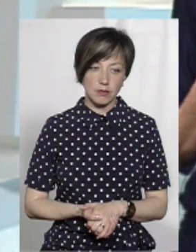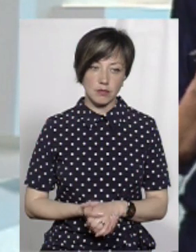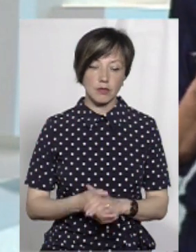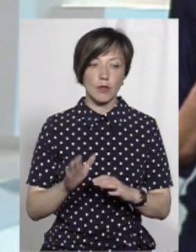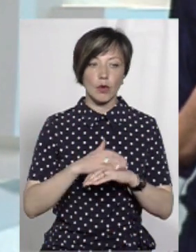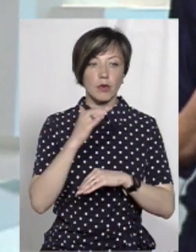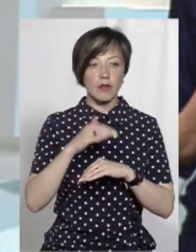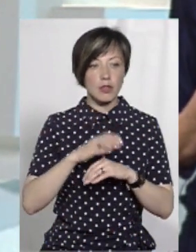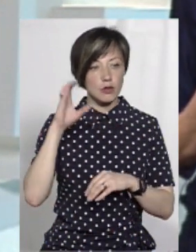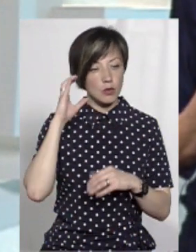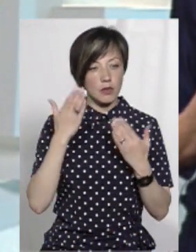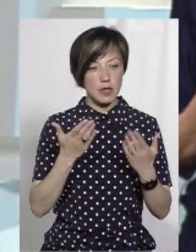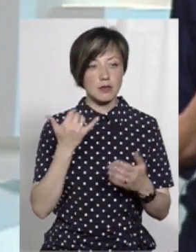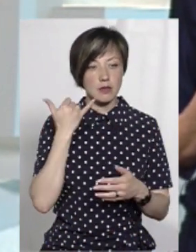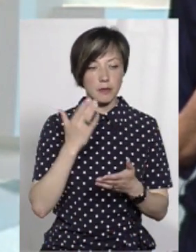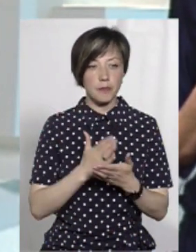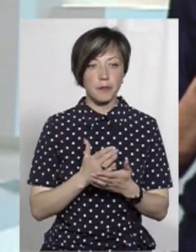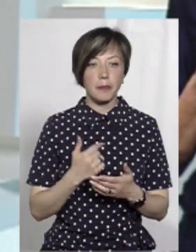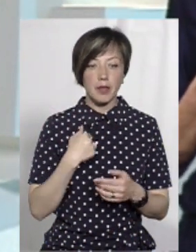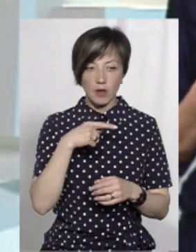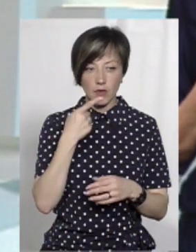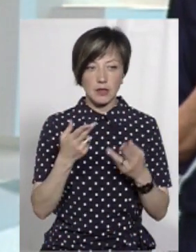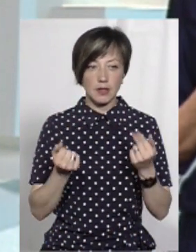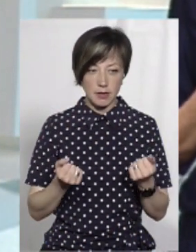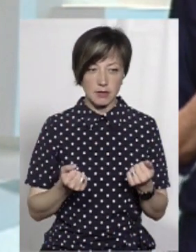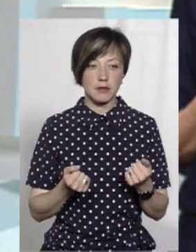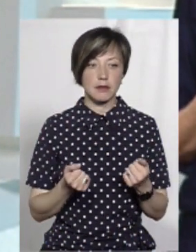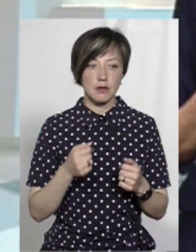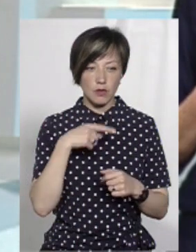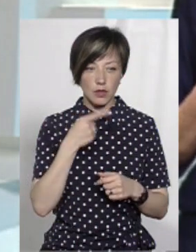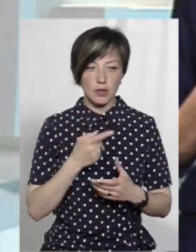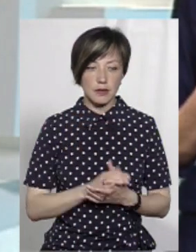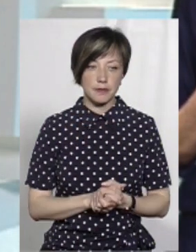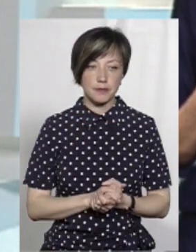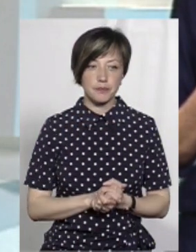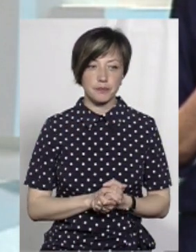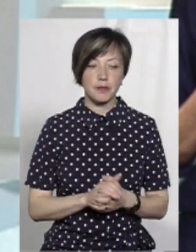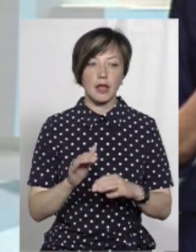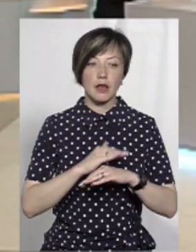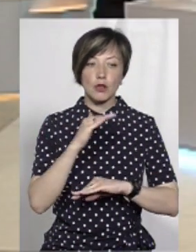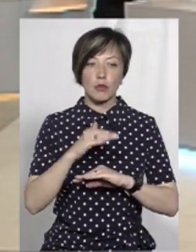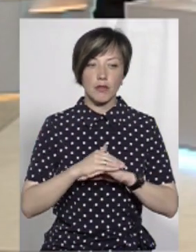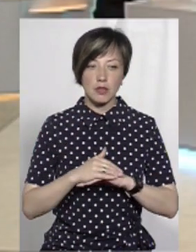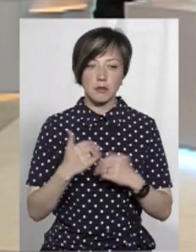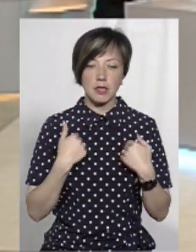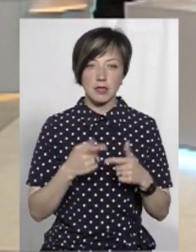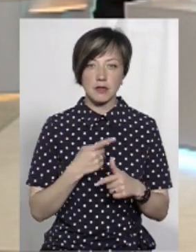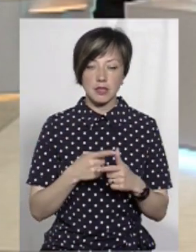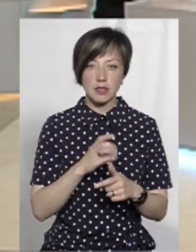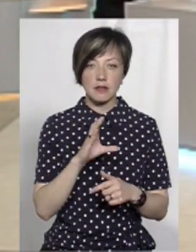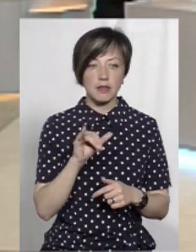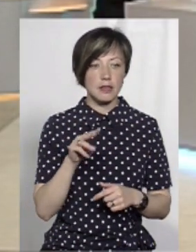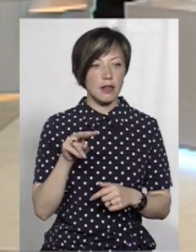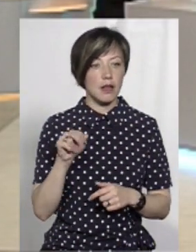Алло, добрий вечір. Чи є у нас ще дзвінок? Мені говорите, так? Так, будь ласка, говоріть. Доброго вечора. Мене звати